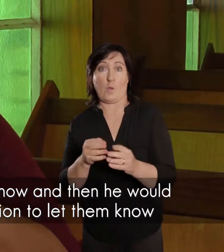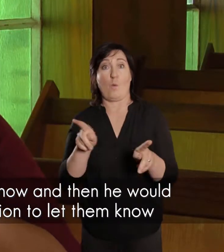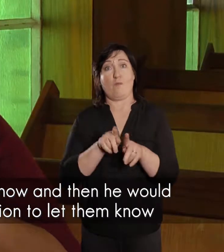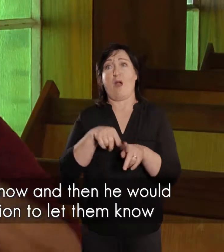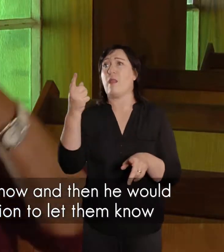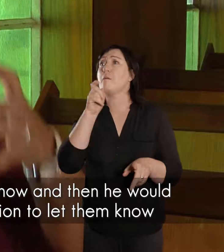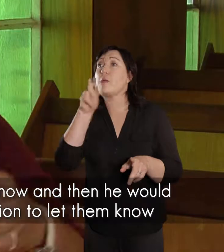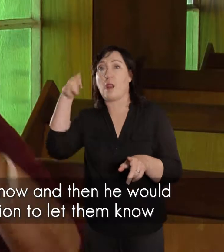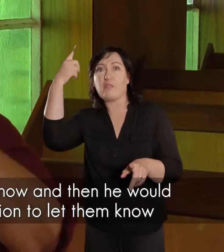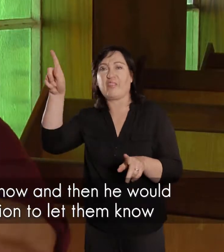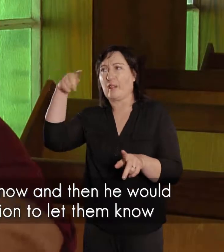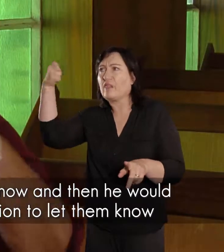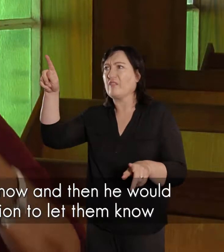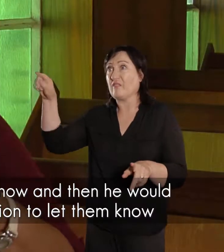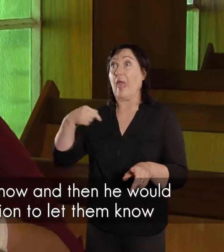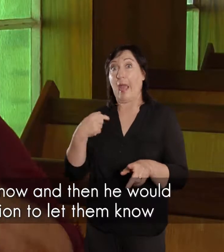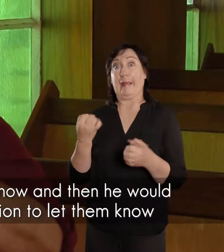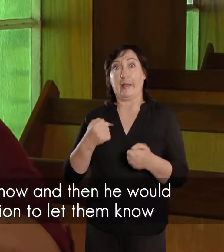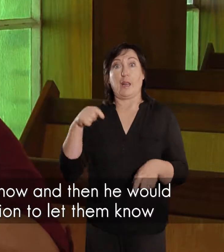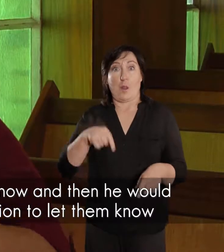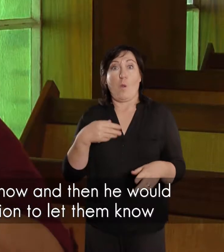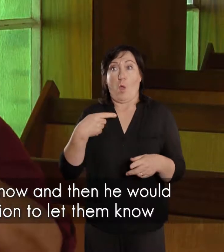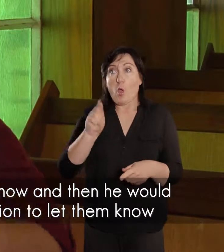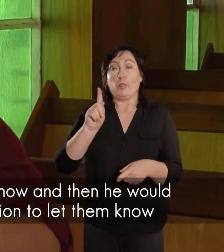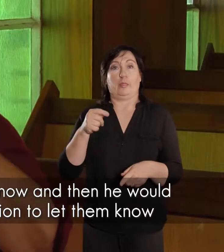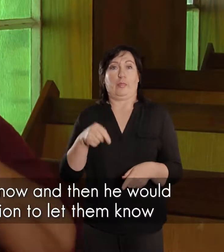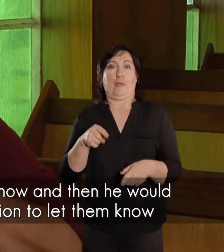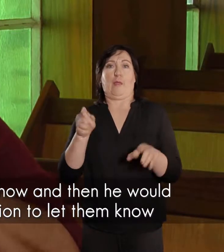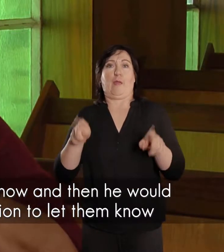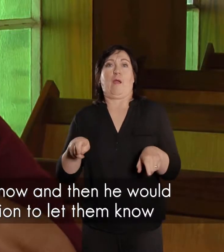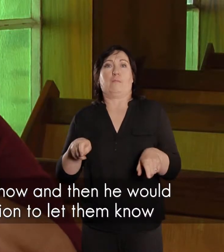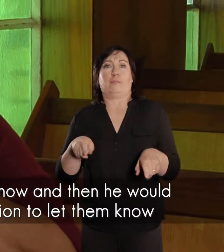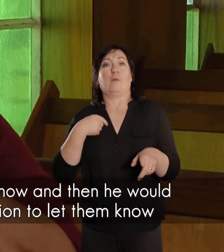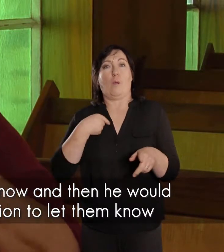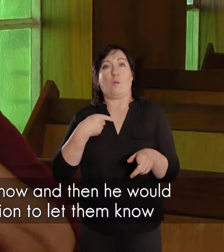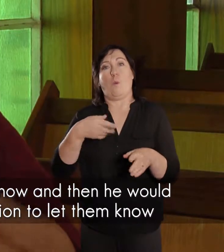Dan sal hy vir nog mense in die gemeente laat weet. Ek is op pad uit die kaap uit huis toe.